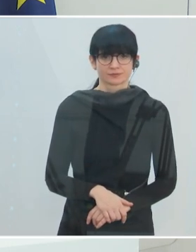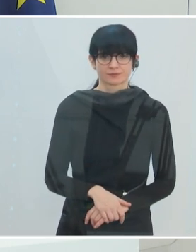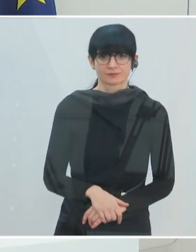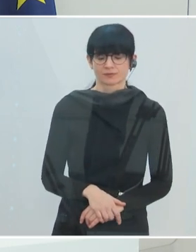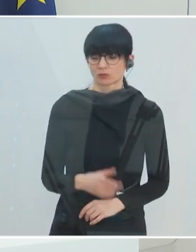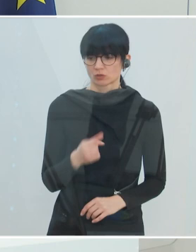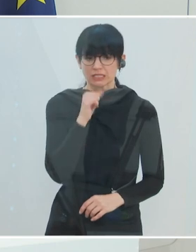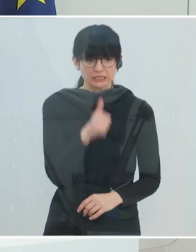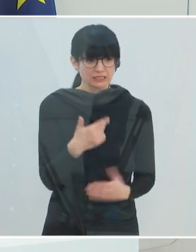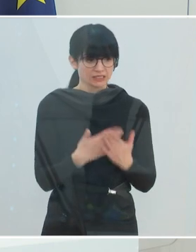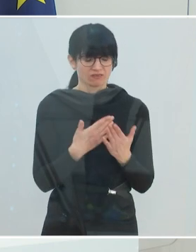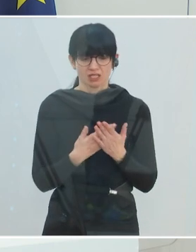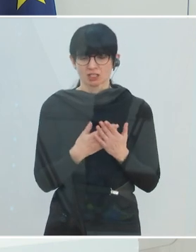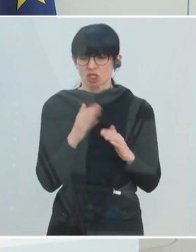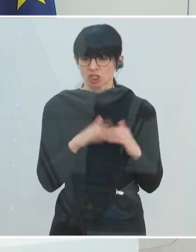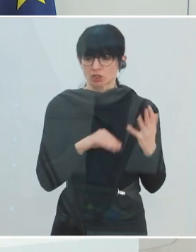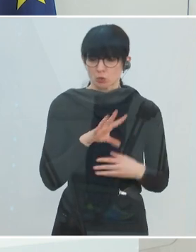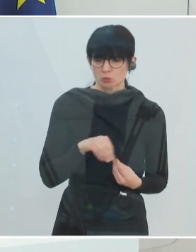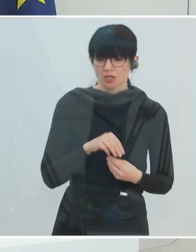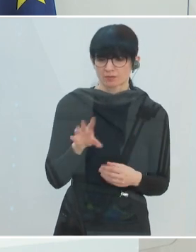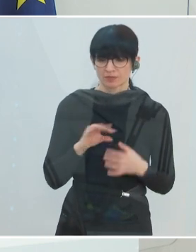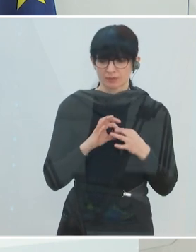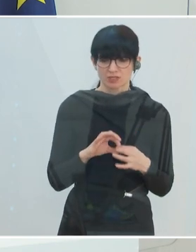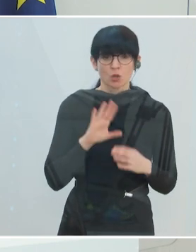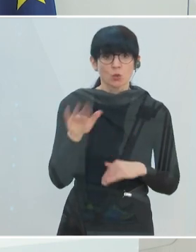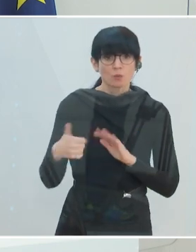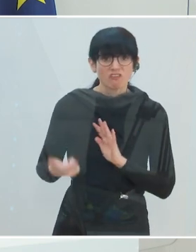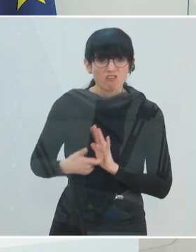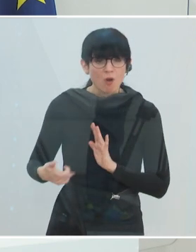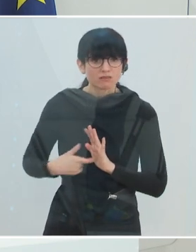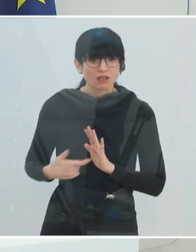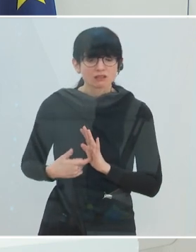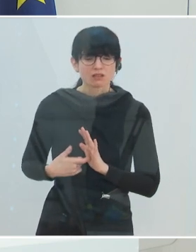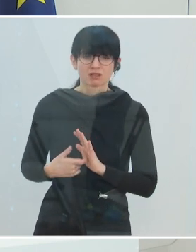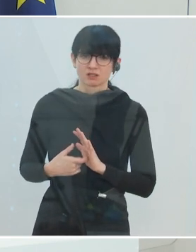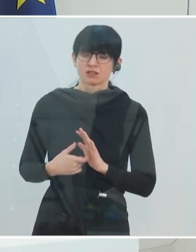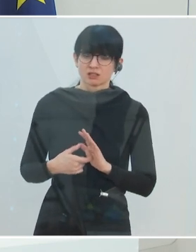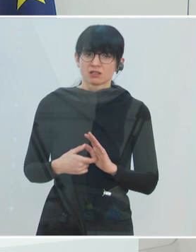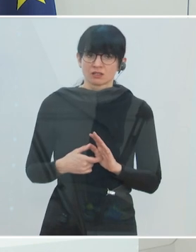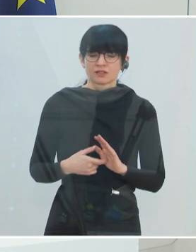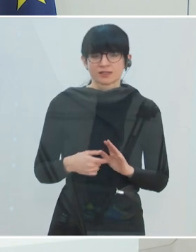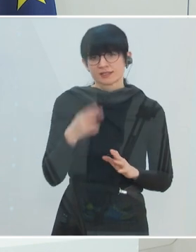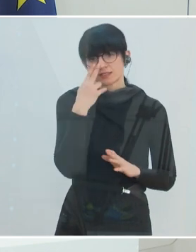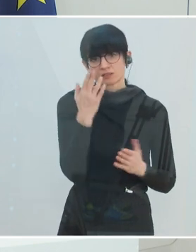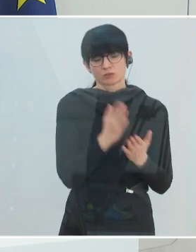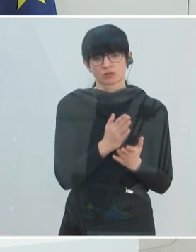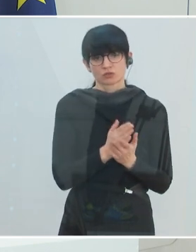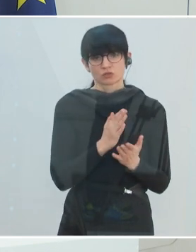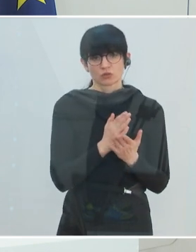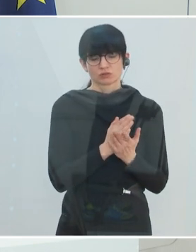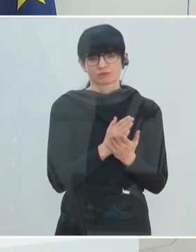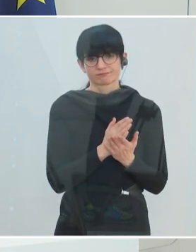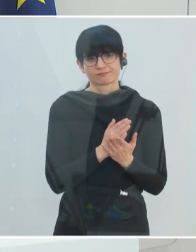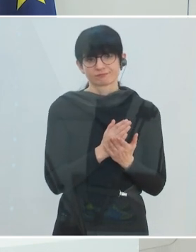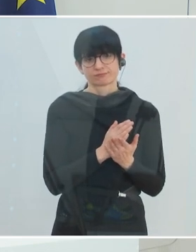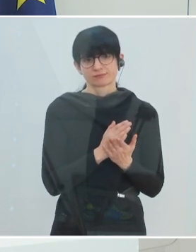schlecht mit Beziehungen umgehen können, sondern weil, wenn wir in Überforderungssituationen kommen, dann stellt sich ganz regelhaft ein Phänomen ein,